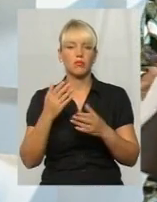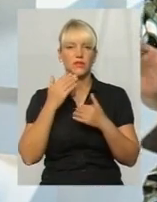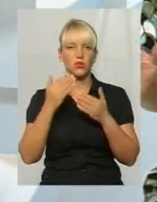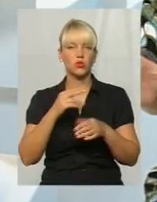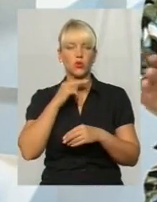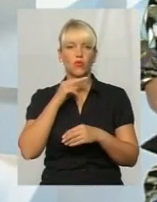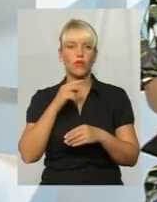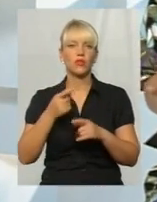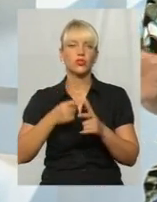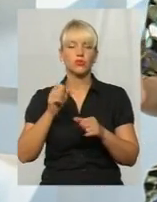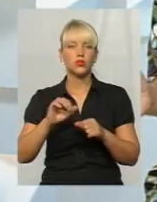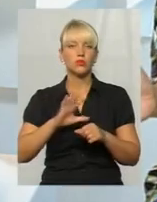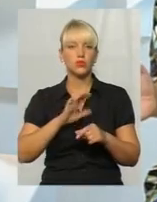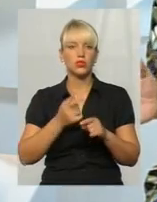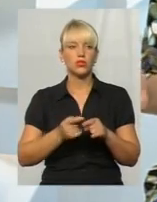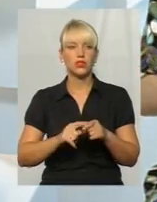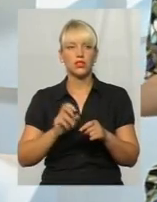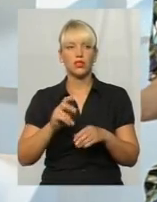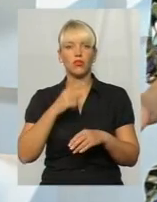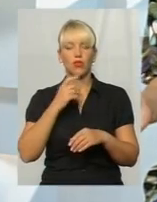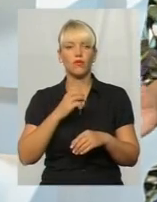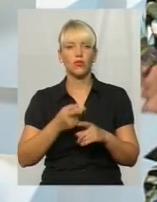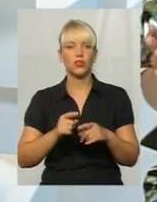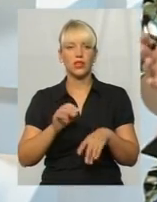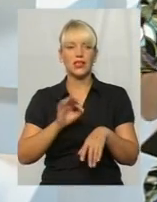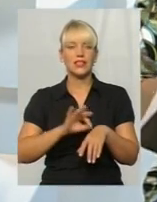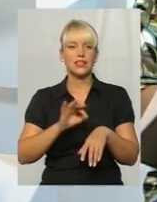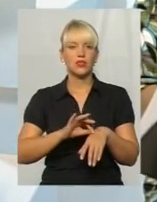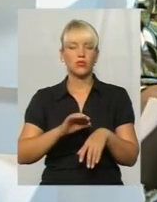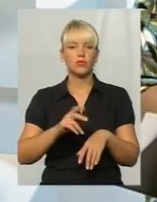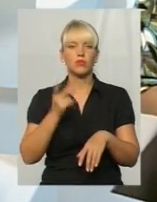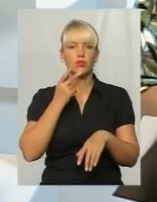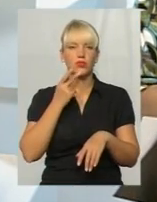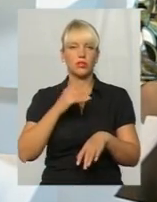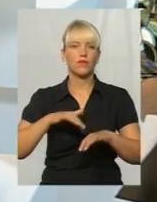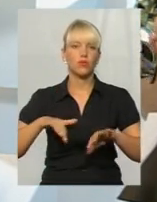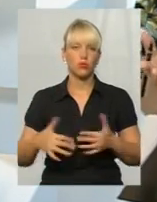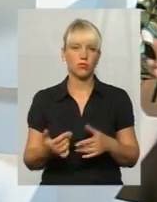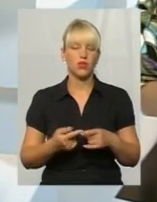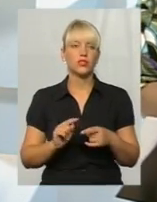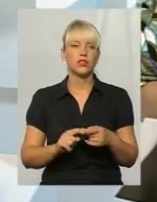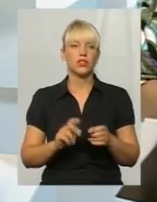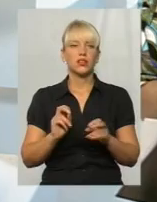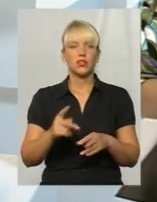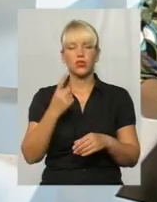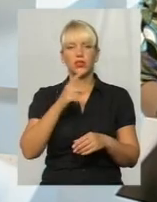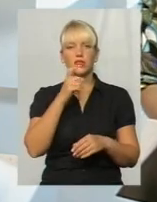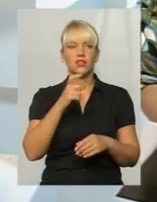Чи може бути ота, скажімо так, нас часто називають синдром хронічної втоми, це як один із, скажімо, таких